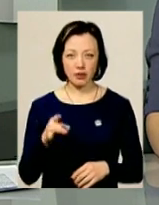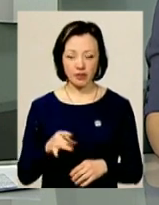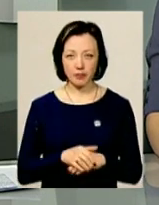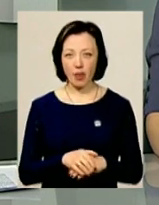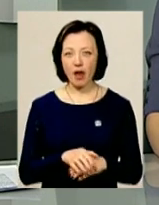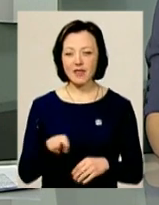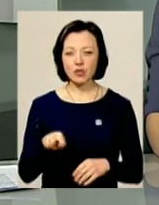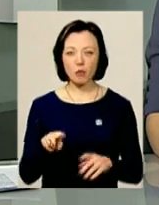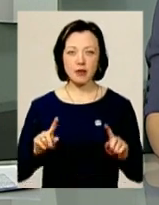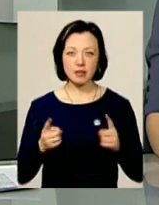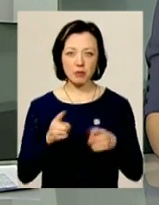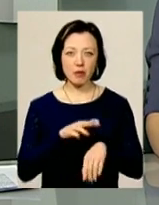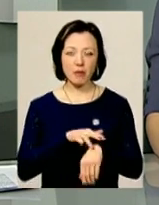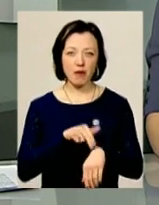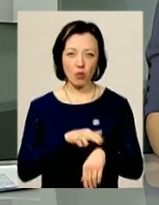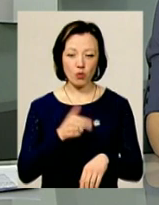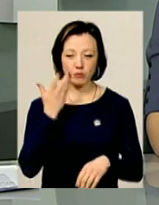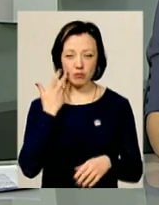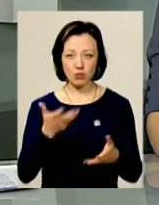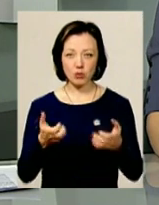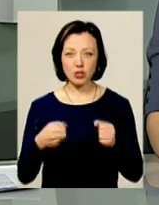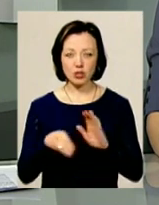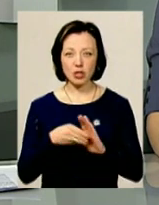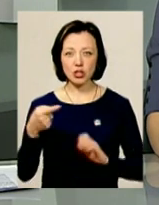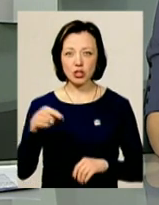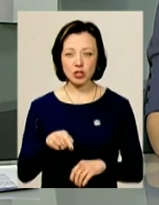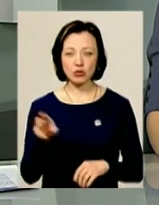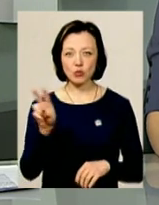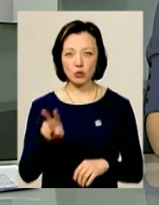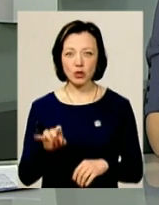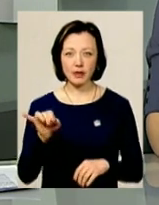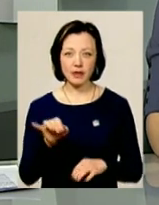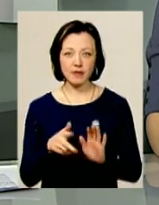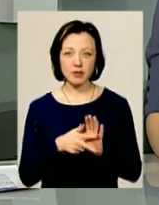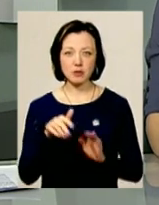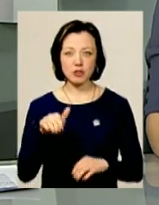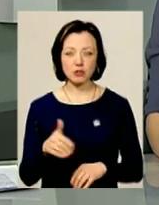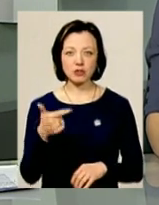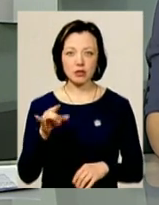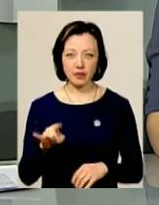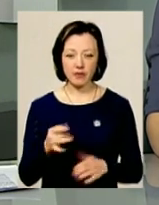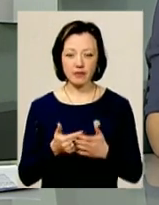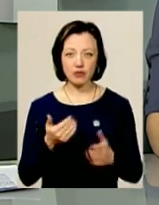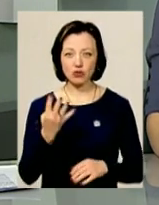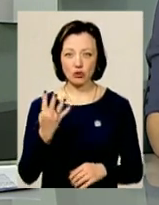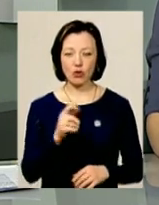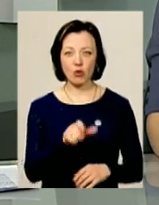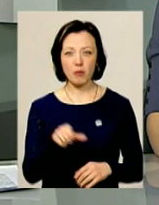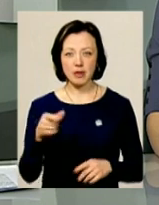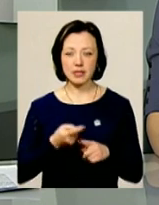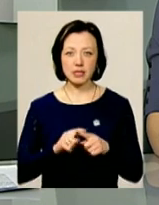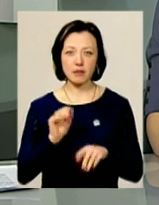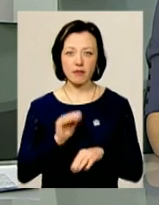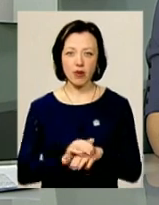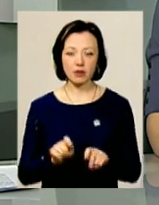листопаді його затримали правоохоронці після одержання понад тисячі мічених доларів та 8 тисяч мічених гривень від чотирьох громадян. За цим